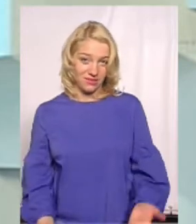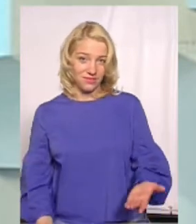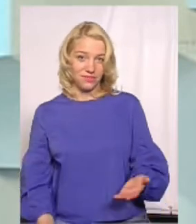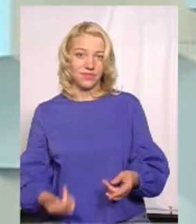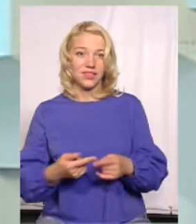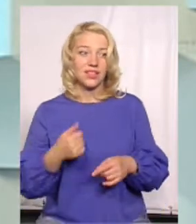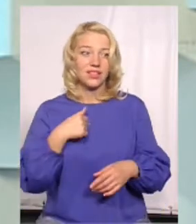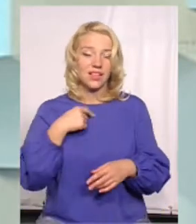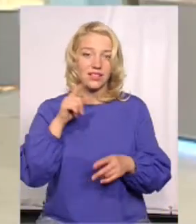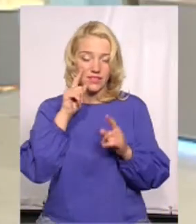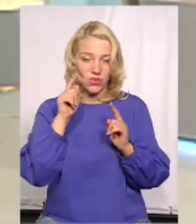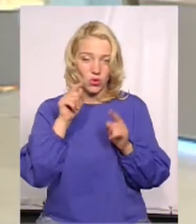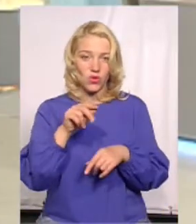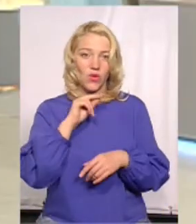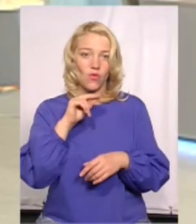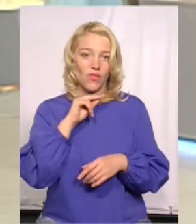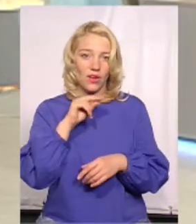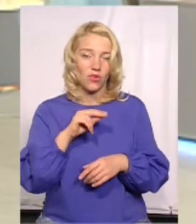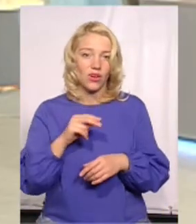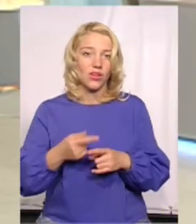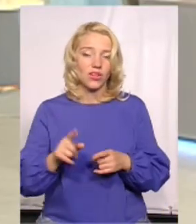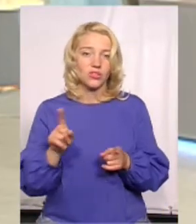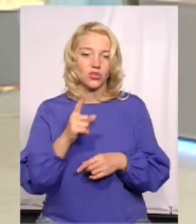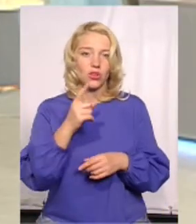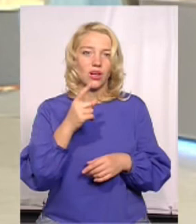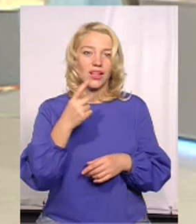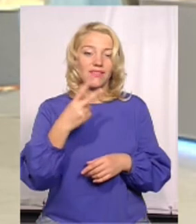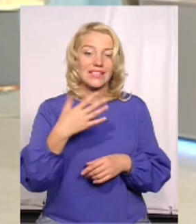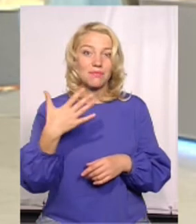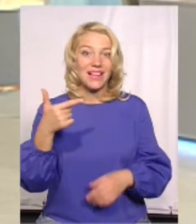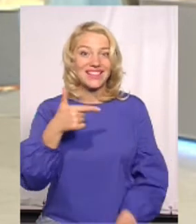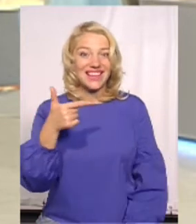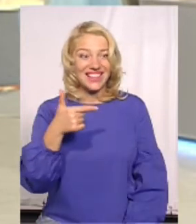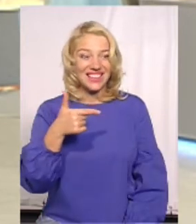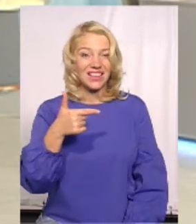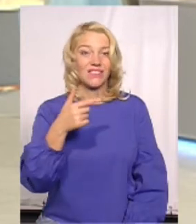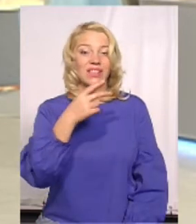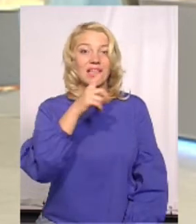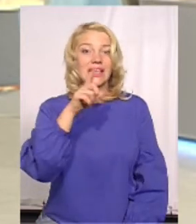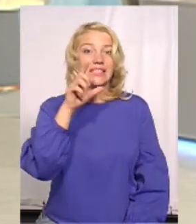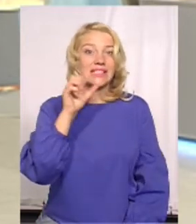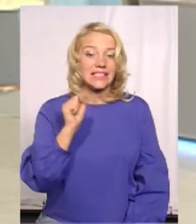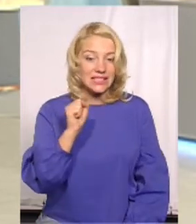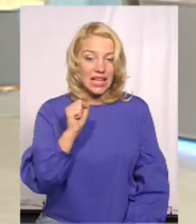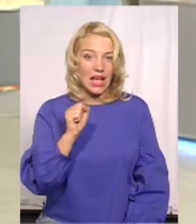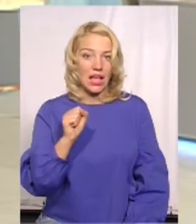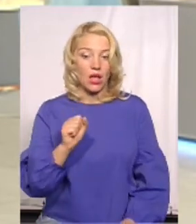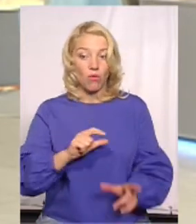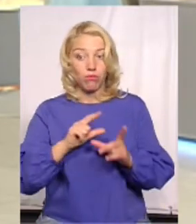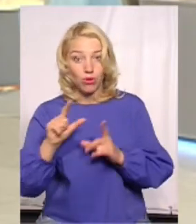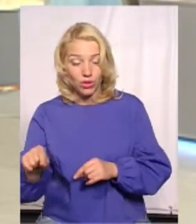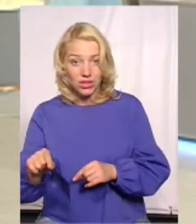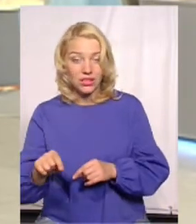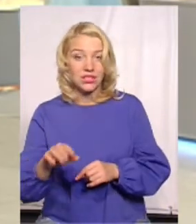150 гривень... Ні, це вони почули 25 гривень за проїзд, а озвучили як 125. І коли перекладали на